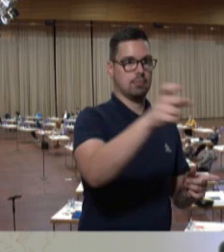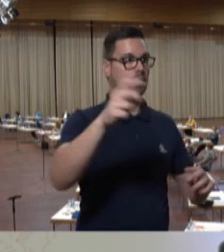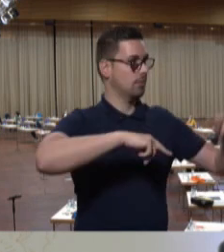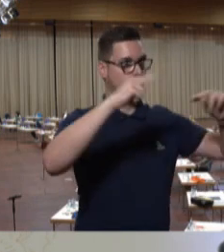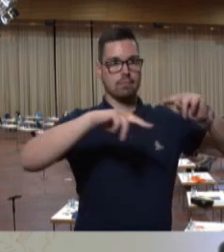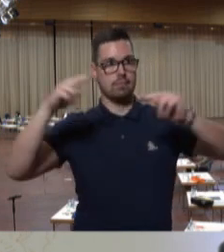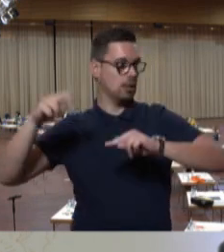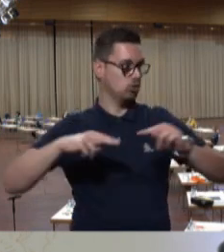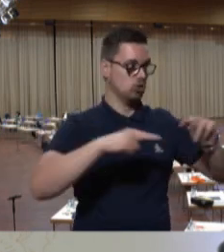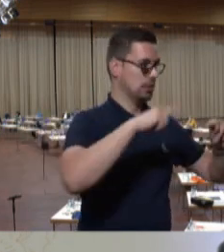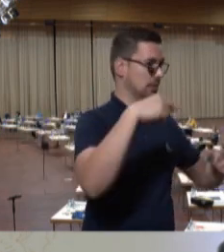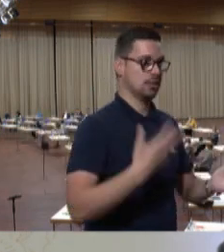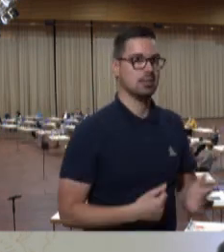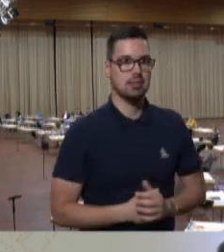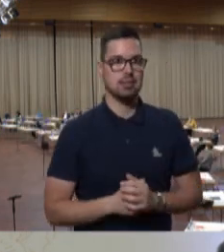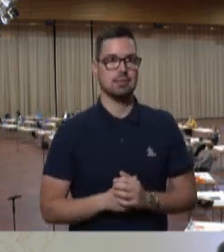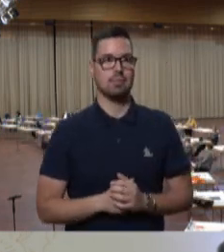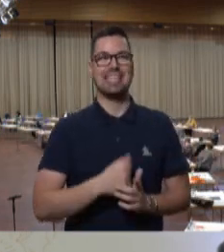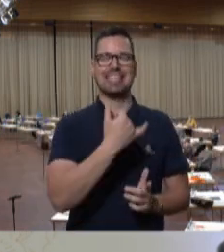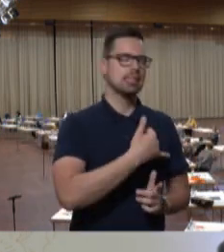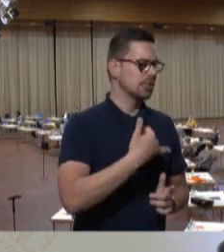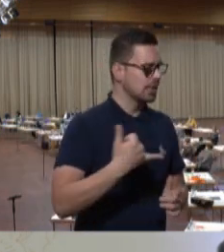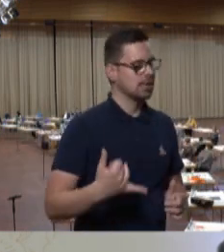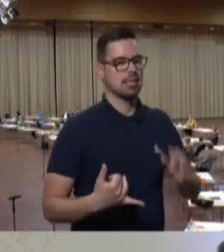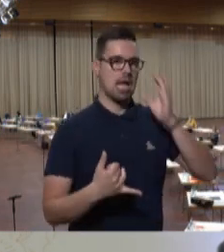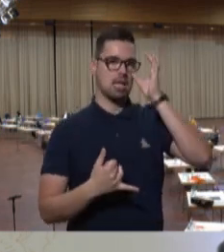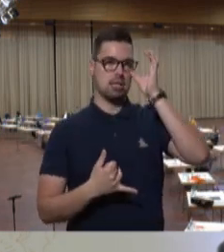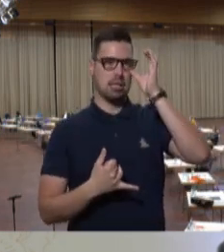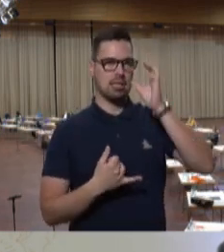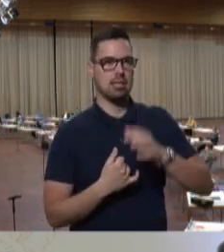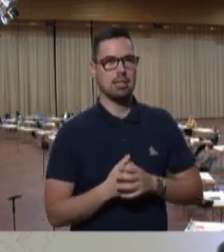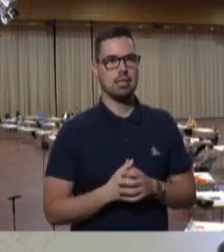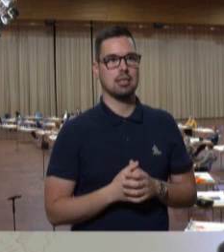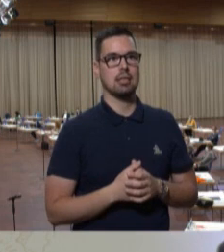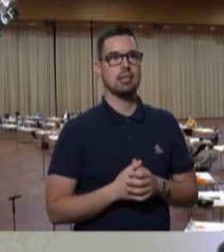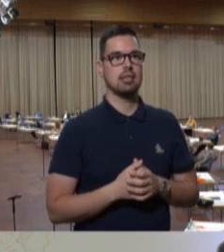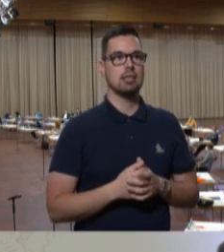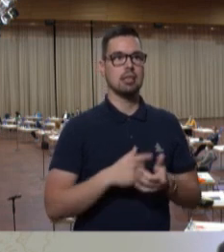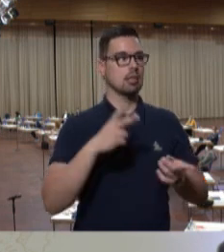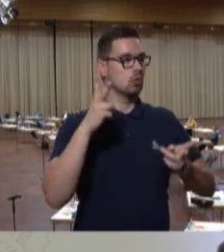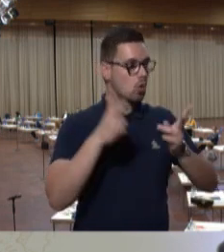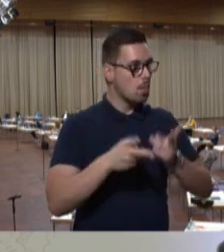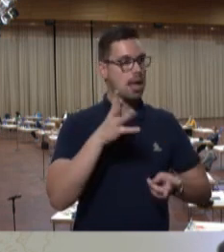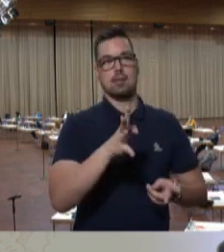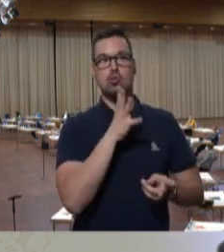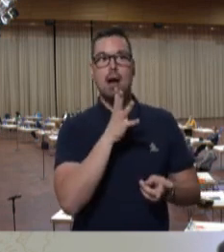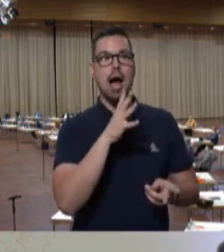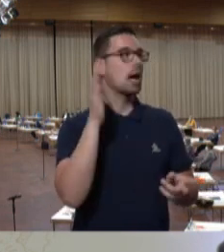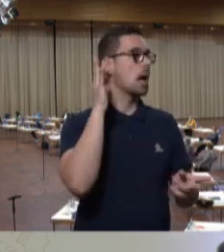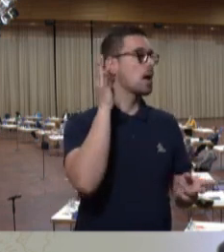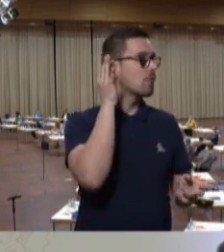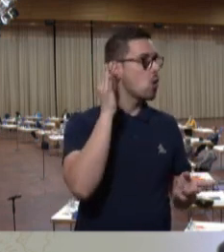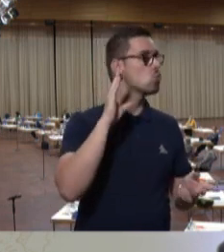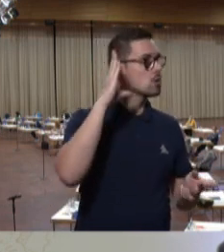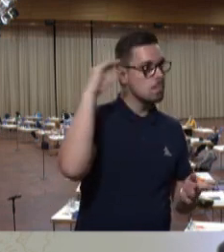hier im Raum. Und eines ist klar, jeder hier im Raum verwendet geschlechtergerechte Sprache. Der eine